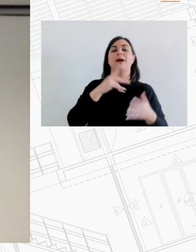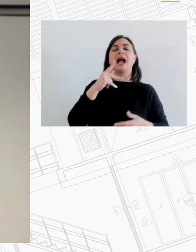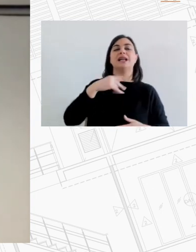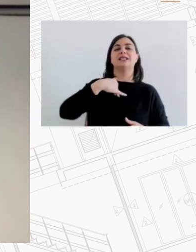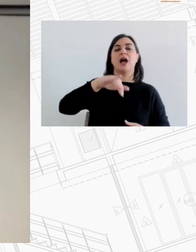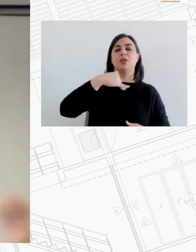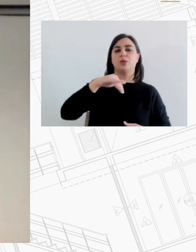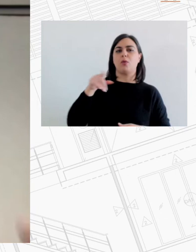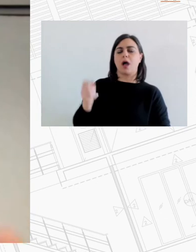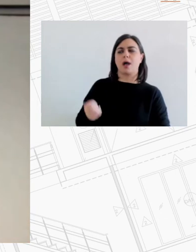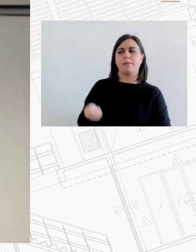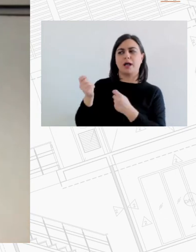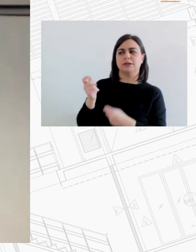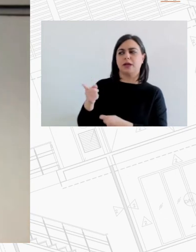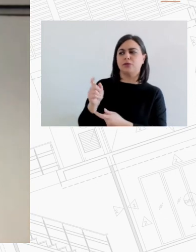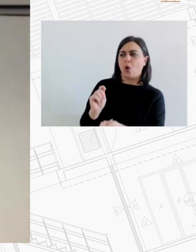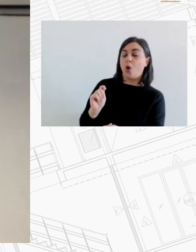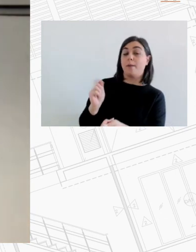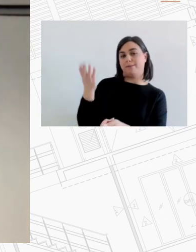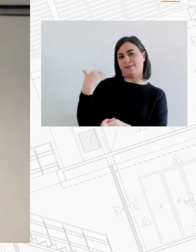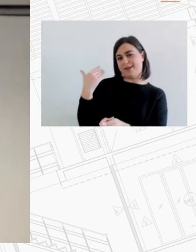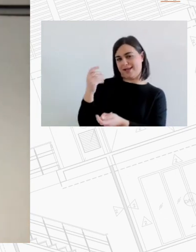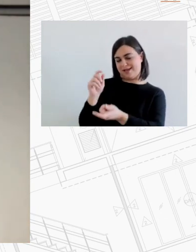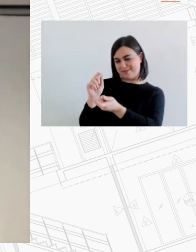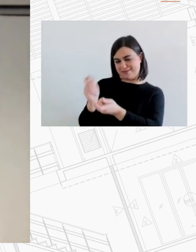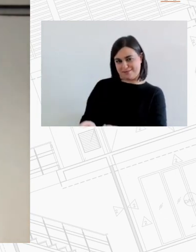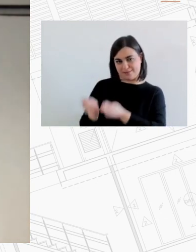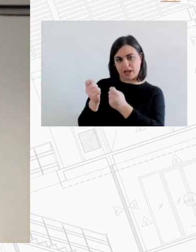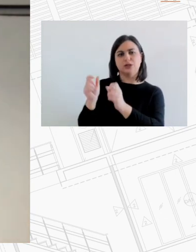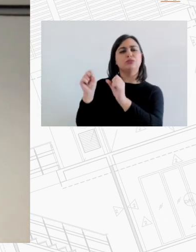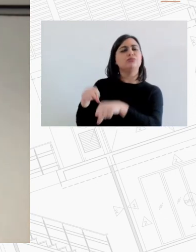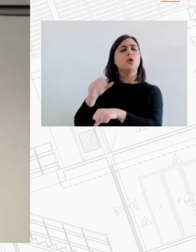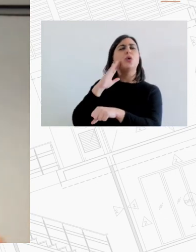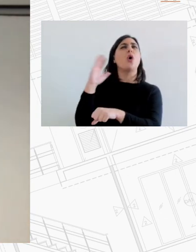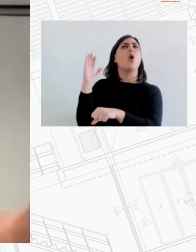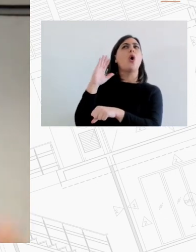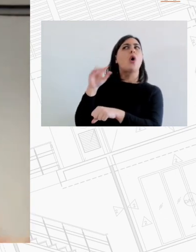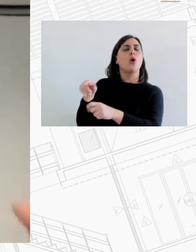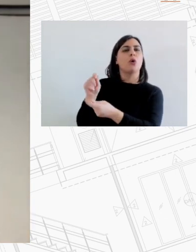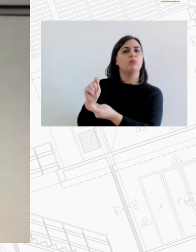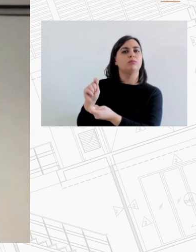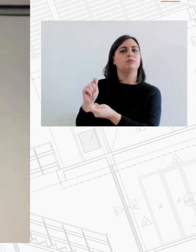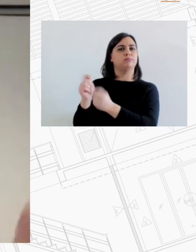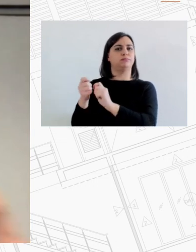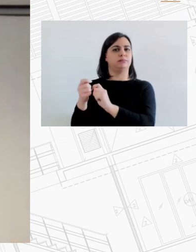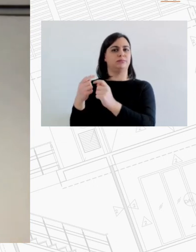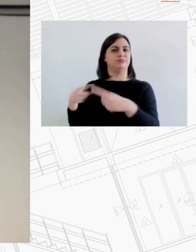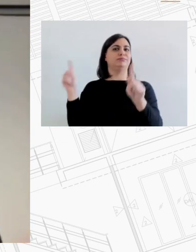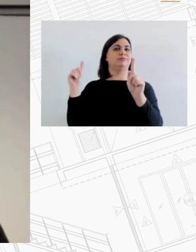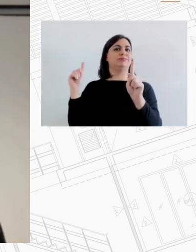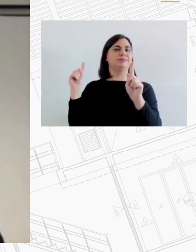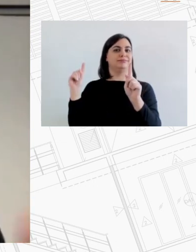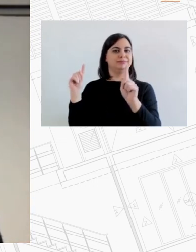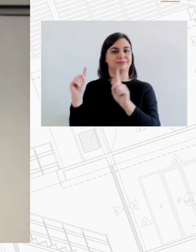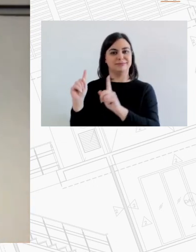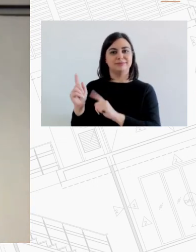κατάστημα που έχει γίνει και όχι μόνο έτσι το αναφέρω ενδεικτικά πρώην κατάστημα κλειστό για χρόνια που έχει γίνει κάτι άλλο που μάλλον και